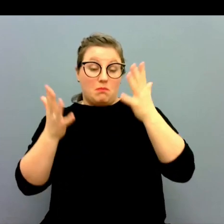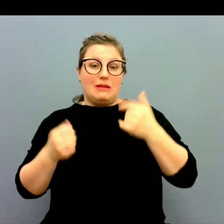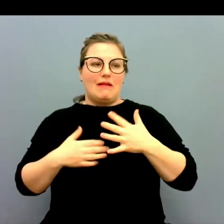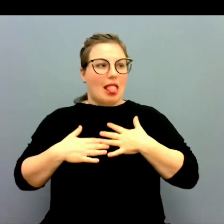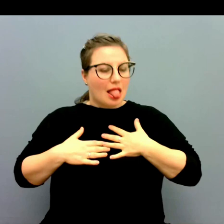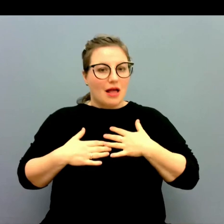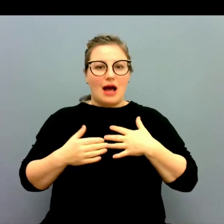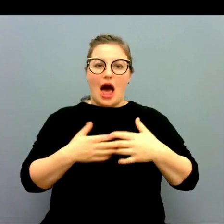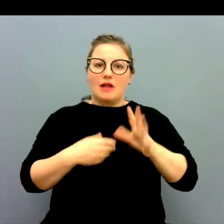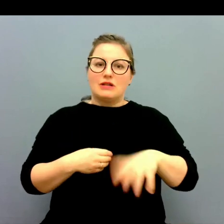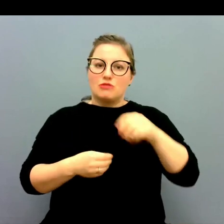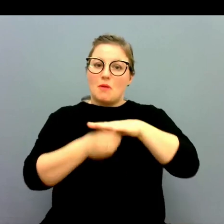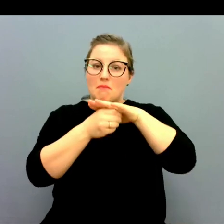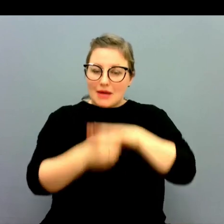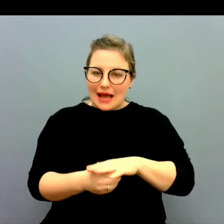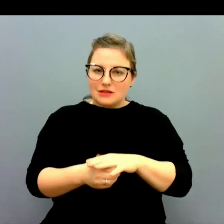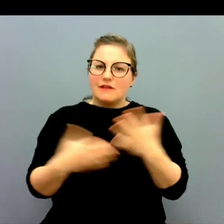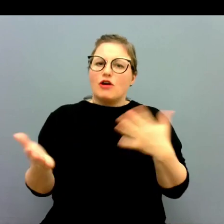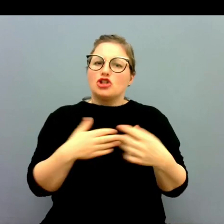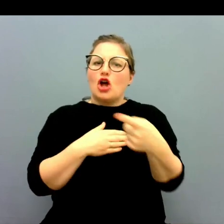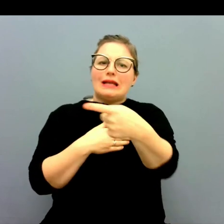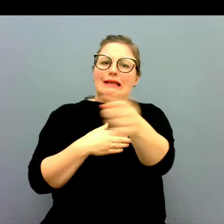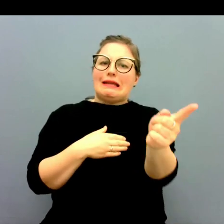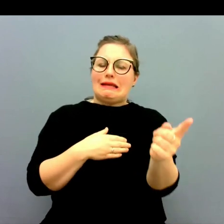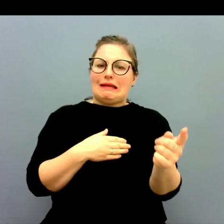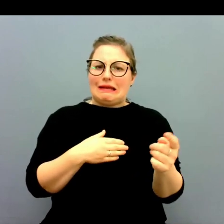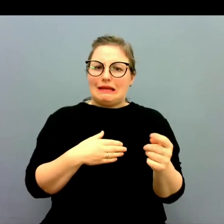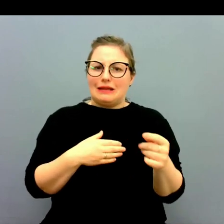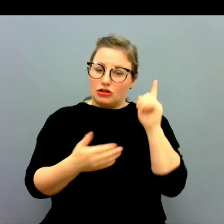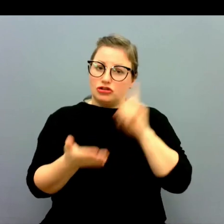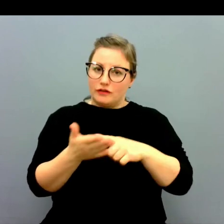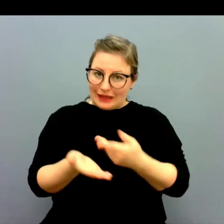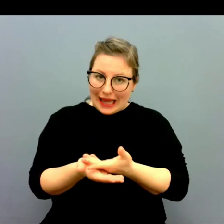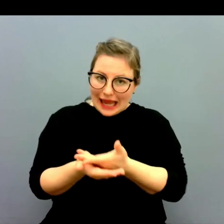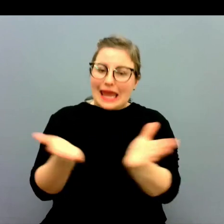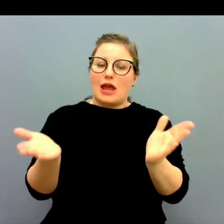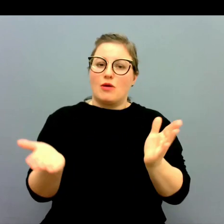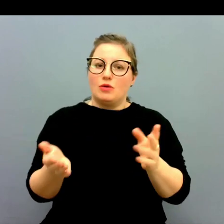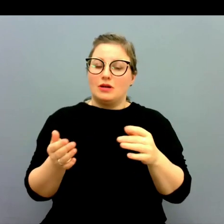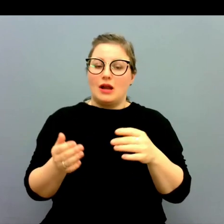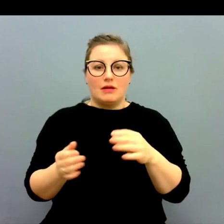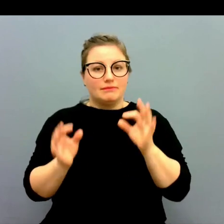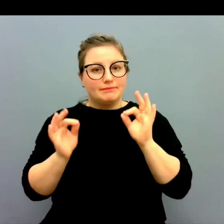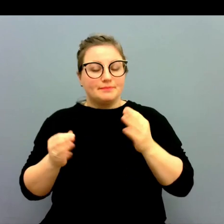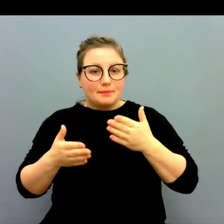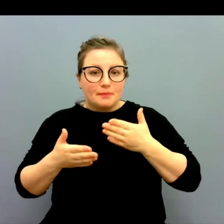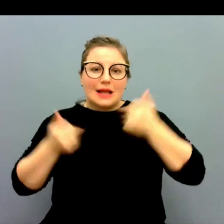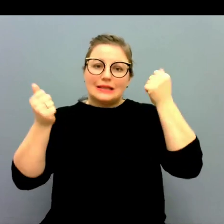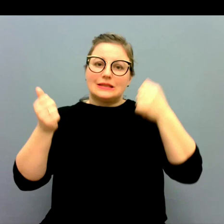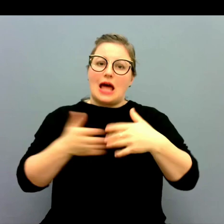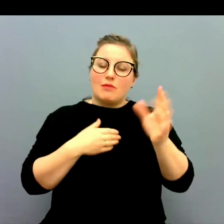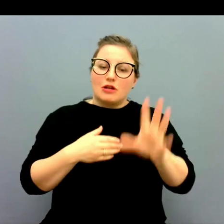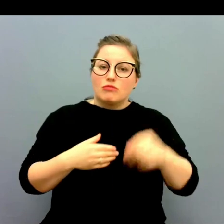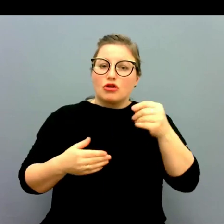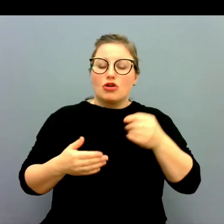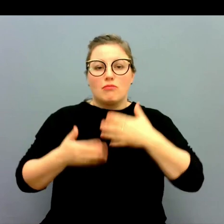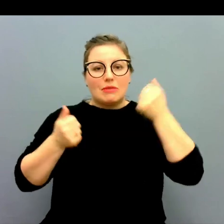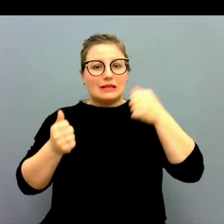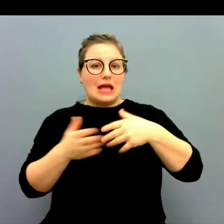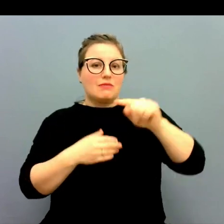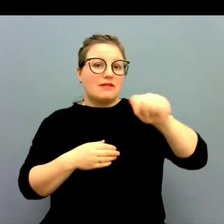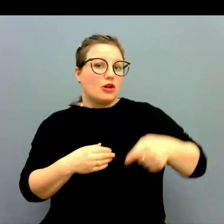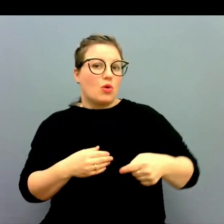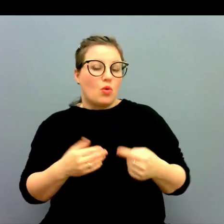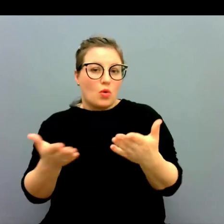upplever den här pressade arbetsmiljön. Vad gör ni utifrån det läge som är för att erbjuda så bra arbetsmiljö och arbetsvillkor som